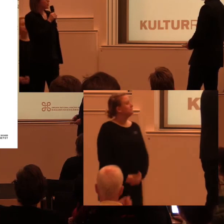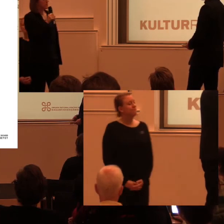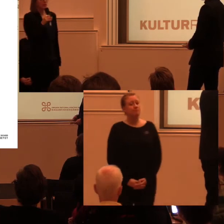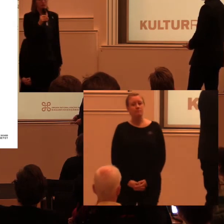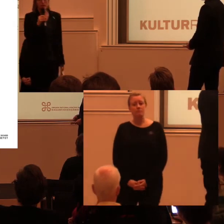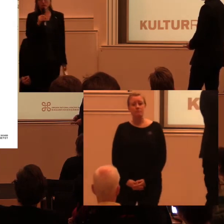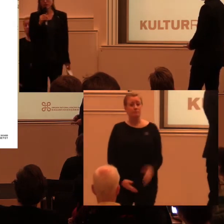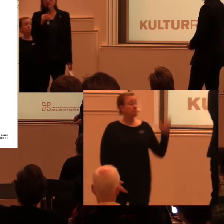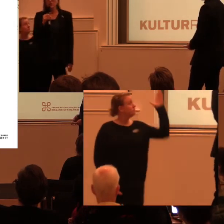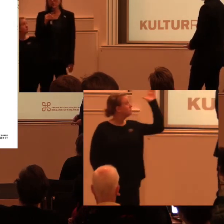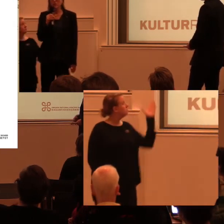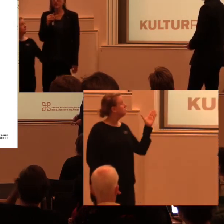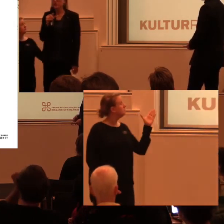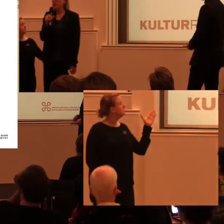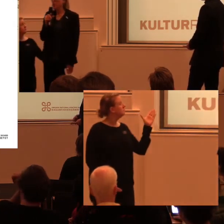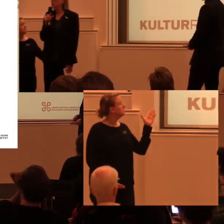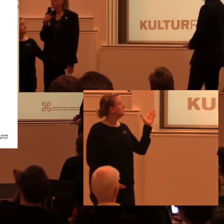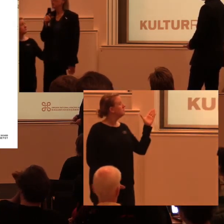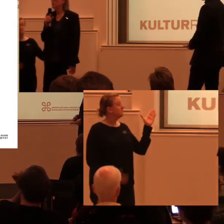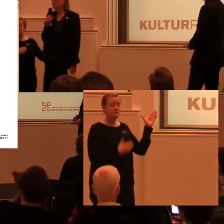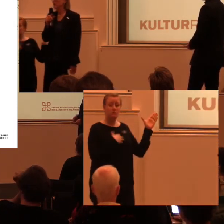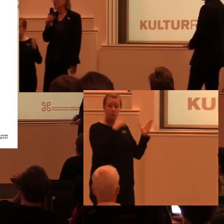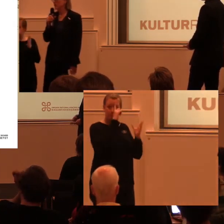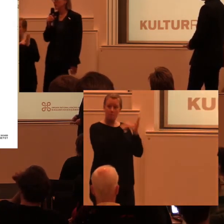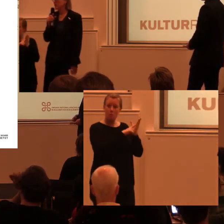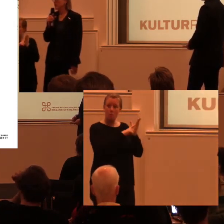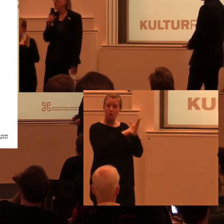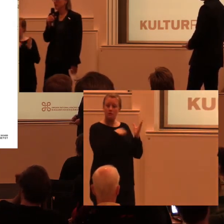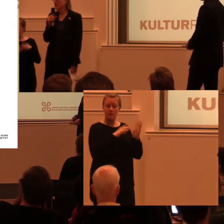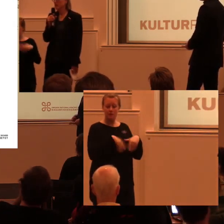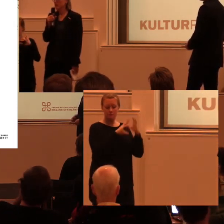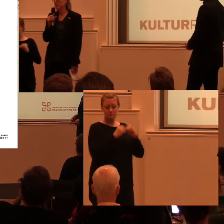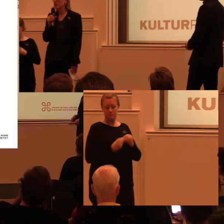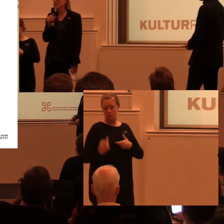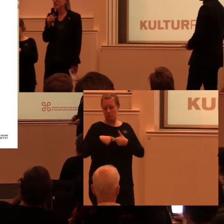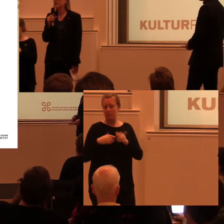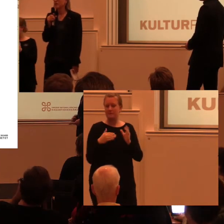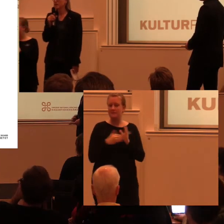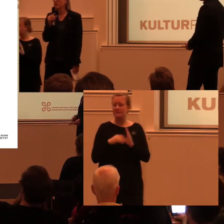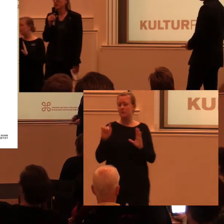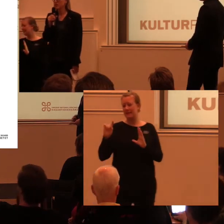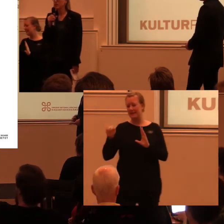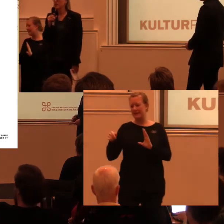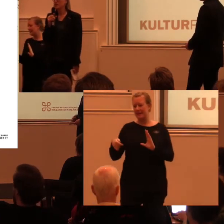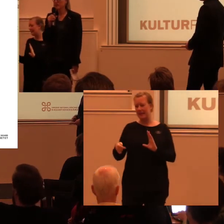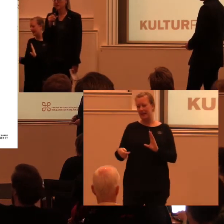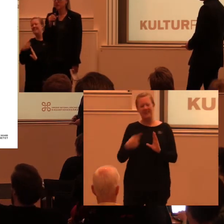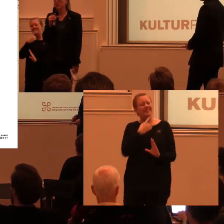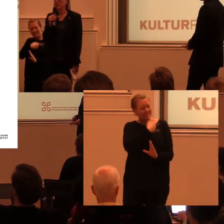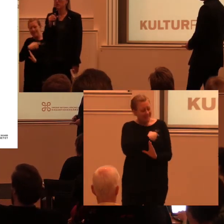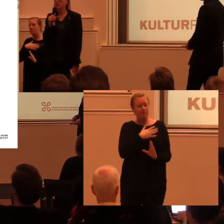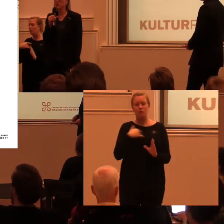målsättningar som vi har knutit till som kriterier. Alltså till